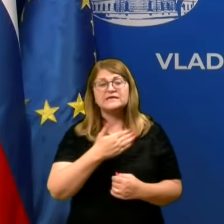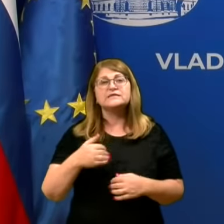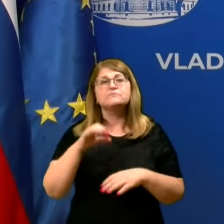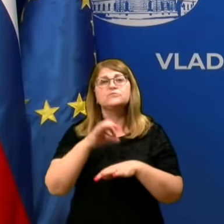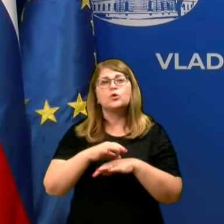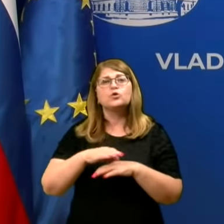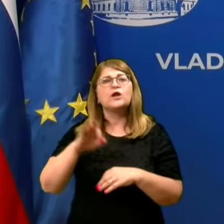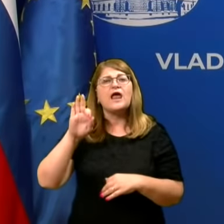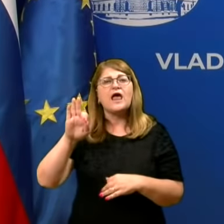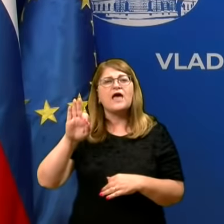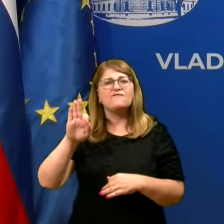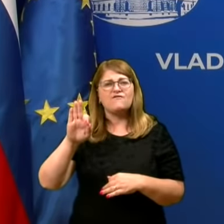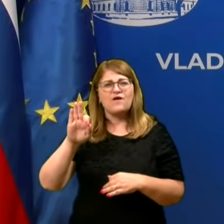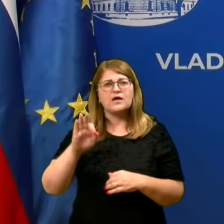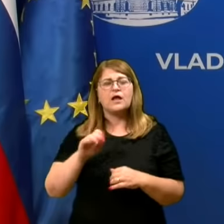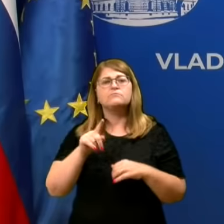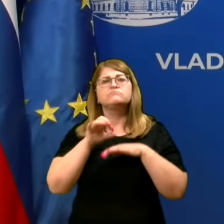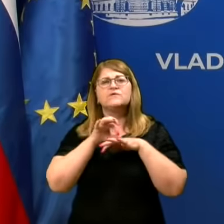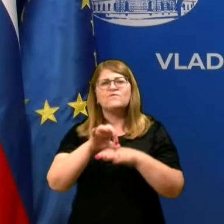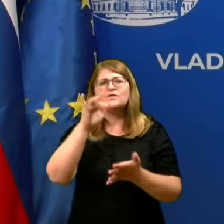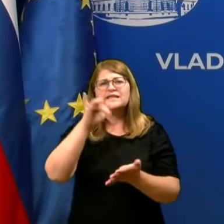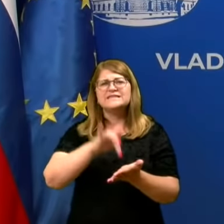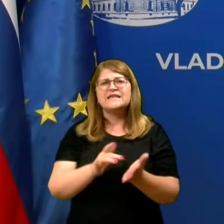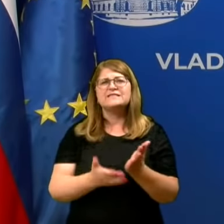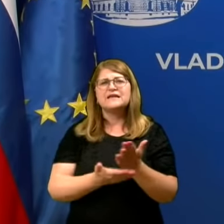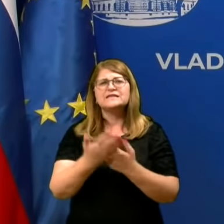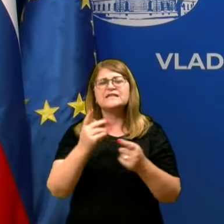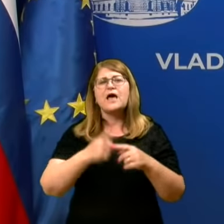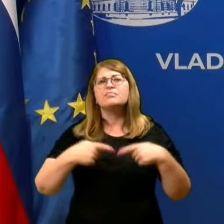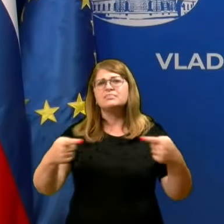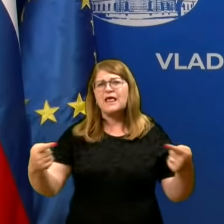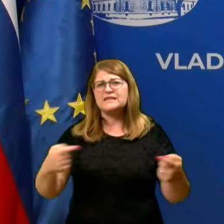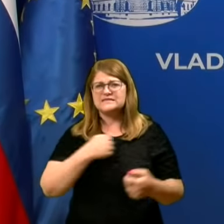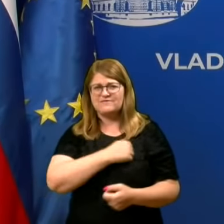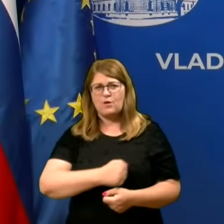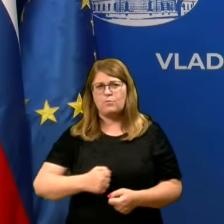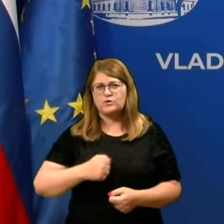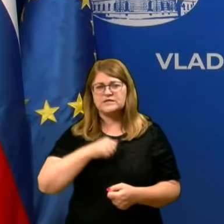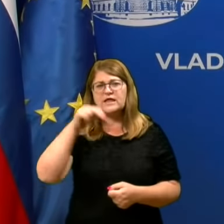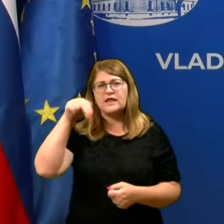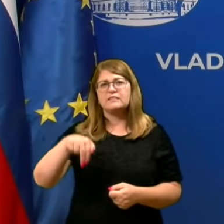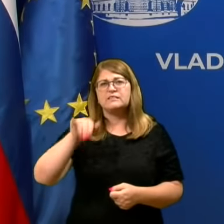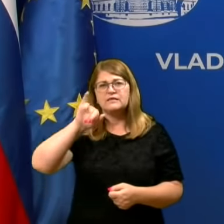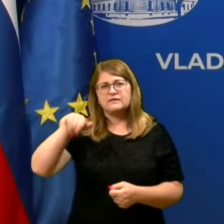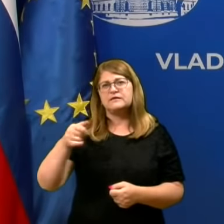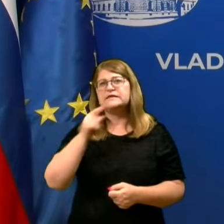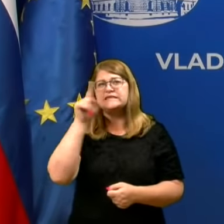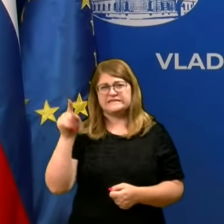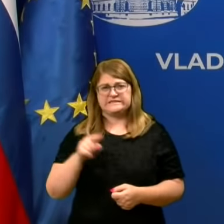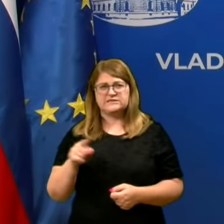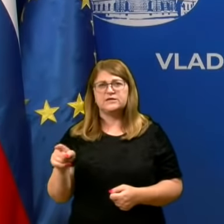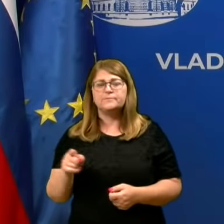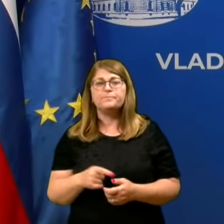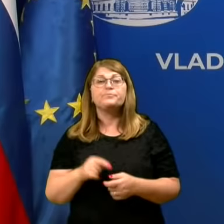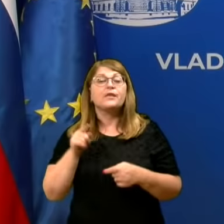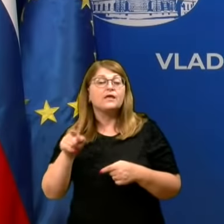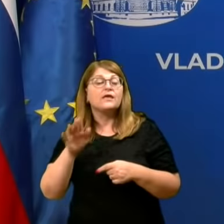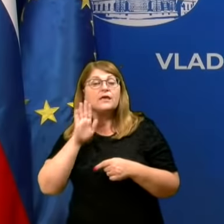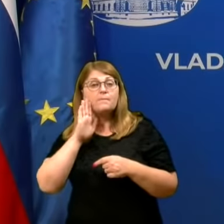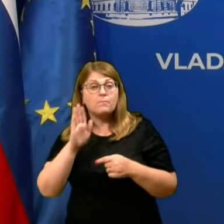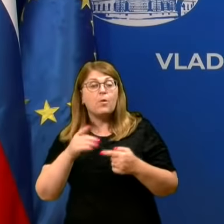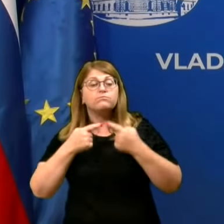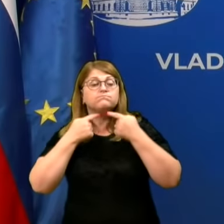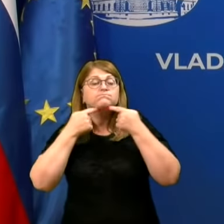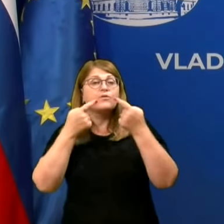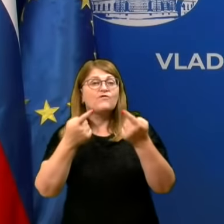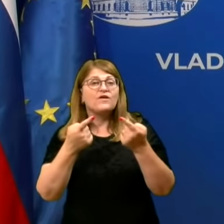Fafangel, predstojnik Centra za nalezljive bolezni Nacionalnega inštituta za javno zdravje, ki bo osvetlil v